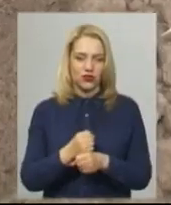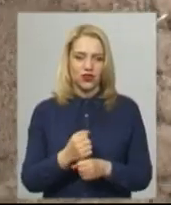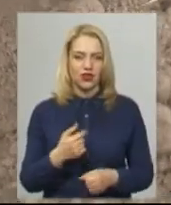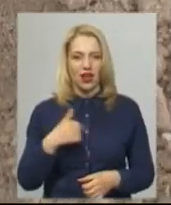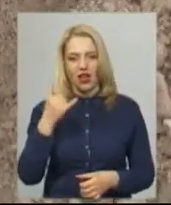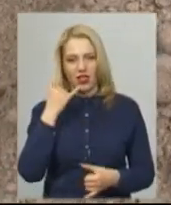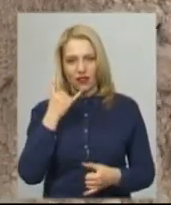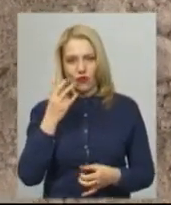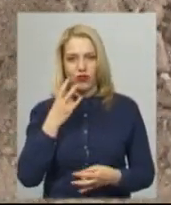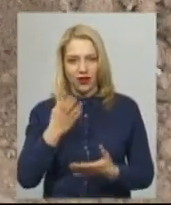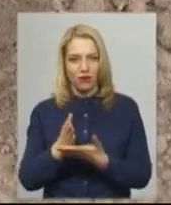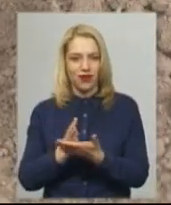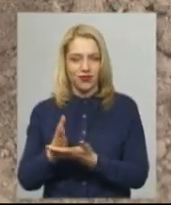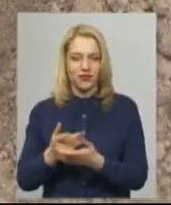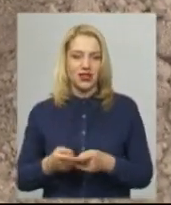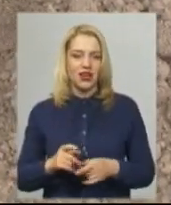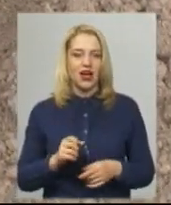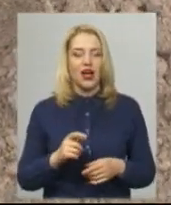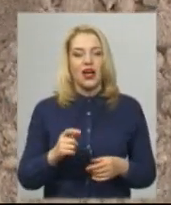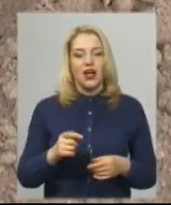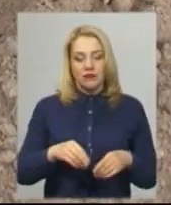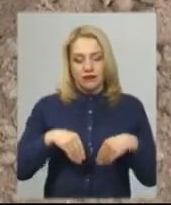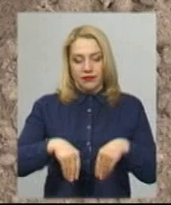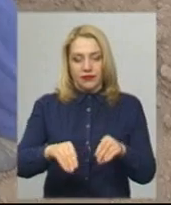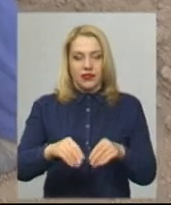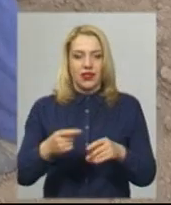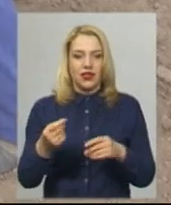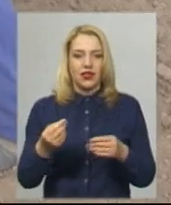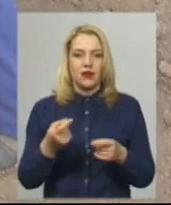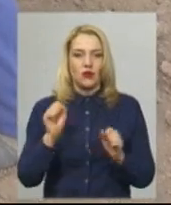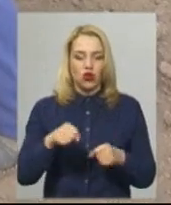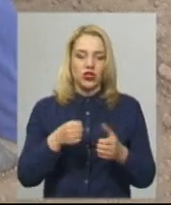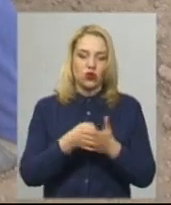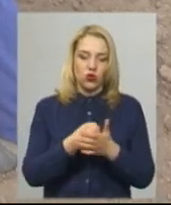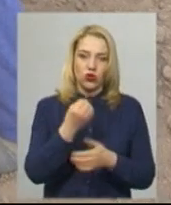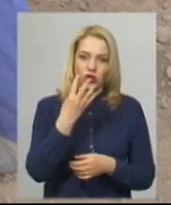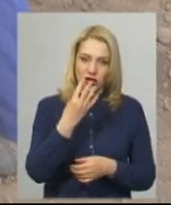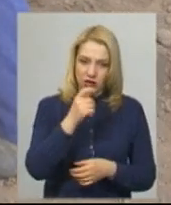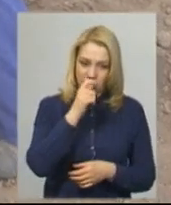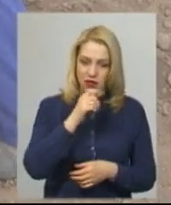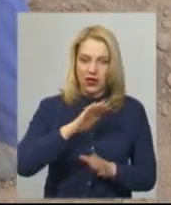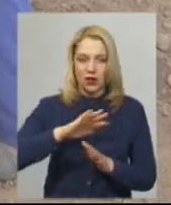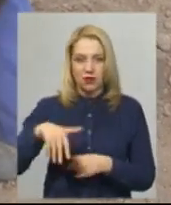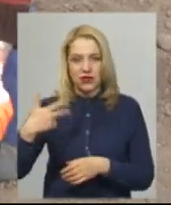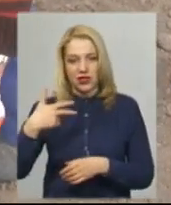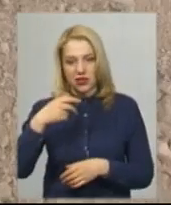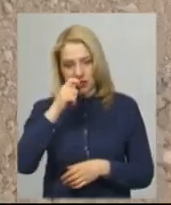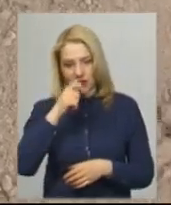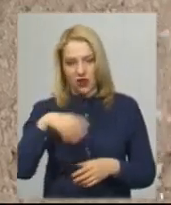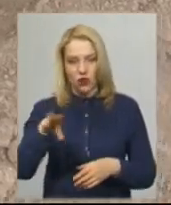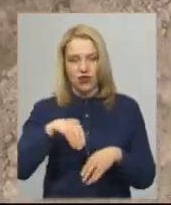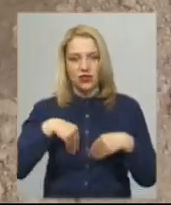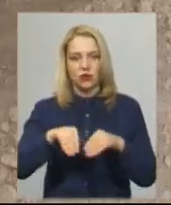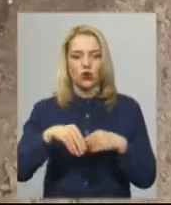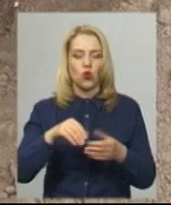телефону. За словами Валентини, заробляти на сіняв ґрунт може до 14 та після 20 квітня. Увесь посадковий матеріал Городини, каже